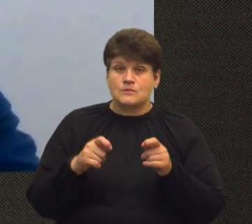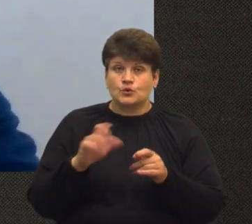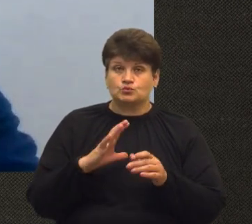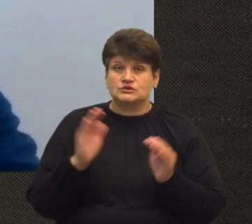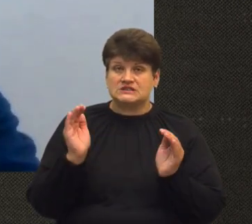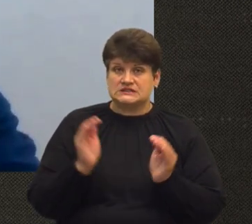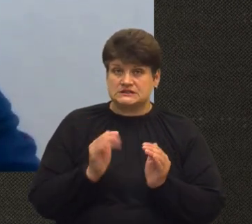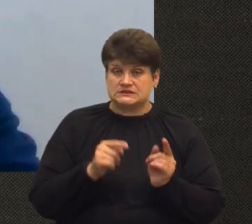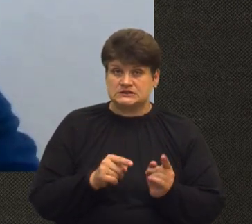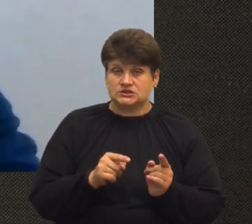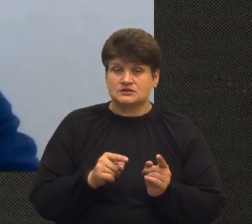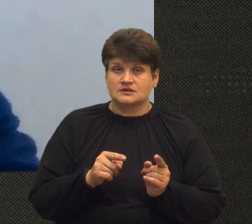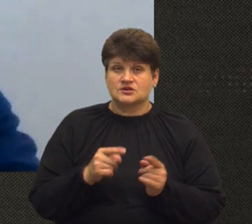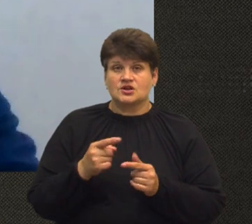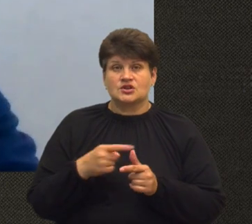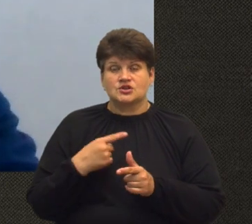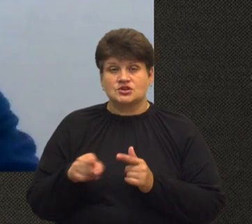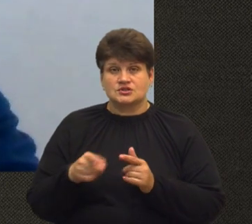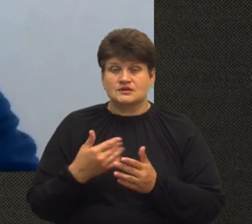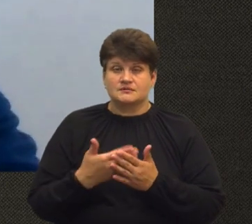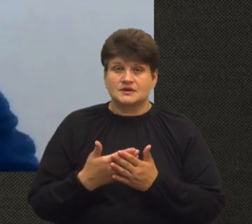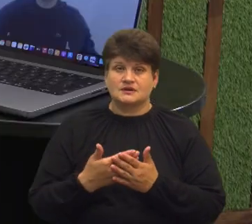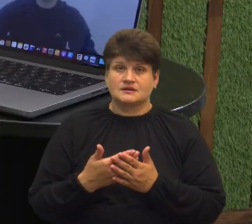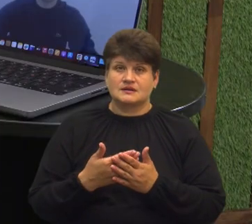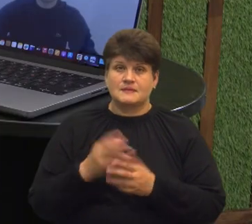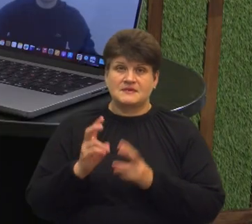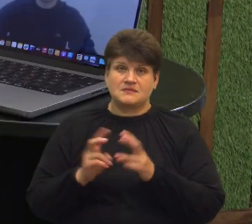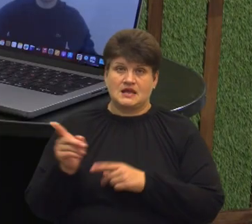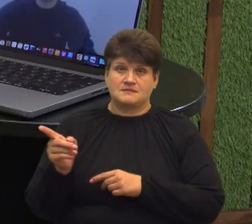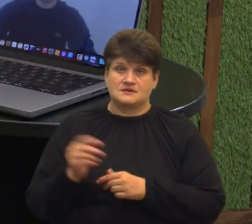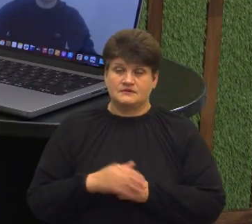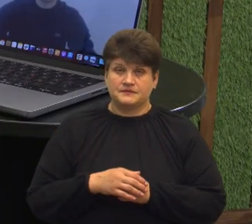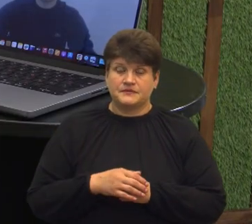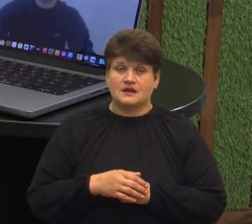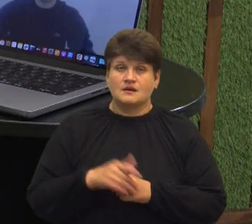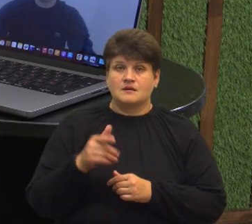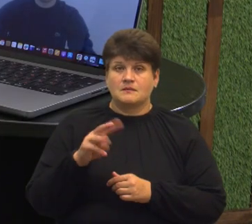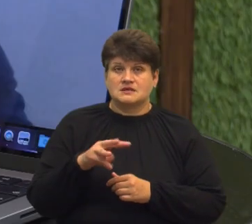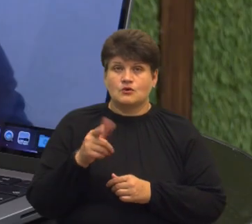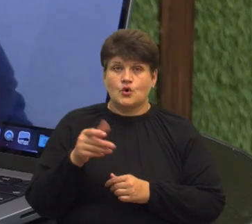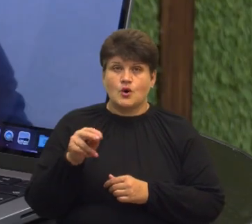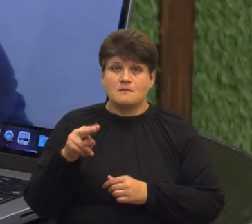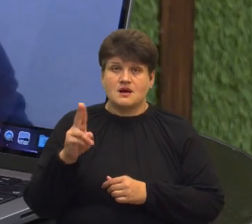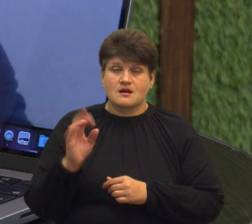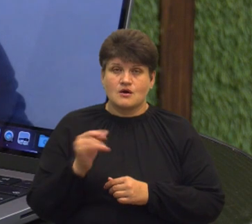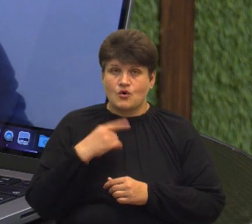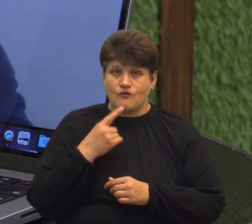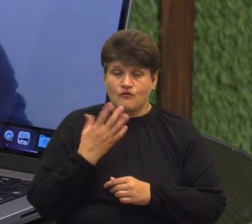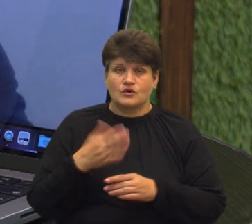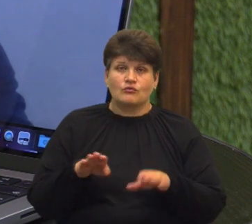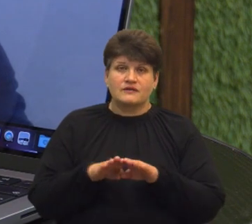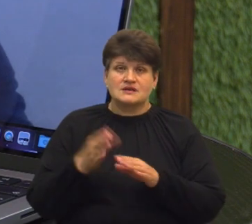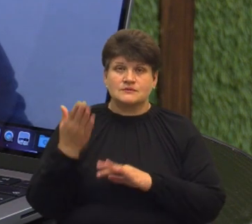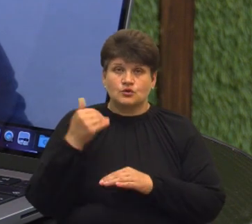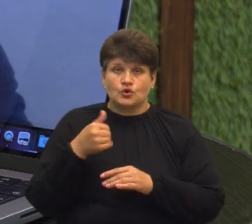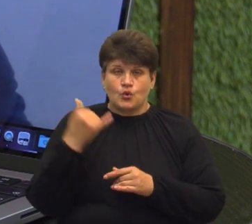по ціні, ніж яка буде на підприємстві. Максим Гобка каже, поголів'я корів в Україні в порівнянні з минулим роком